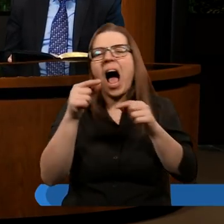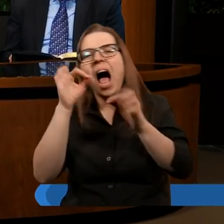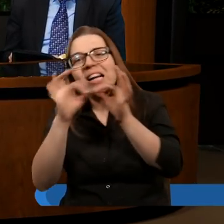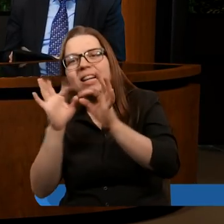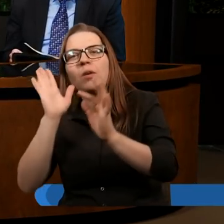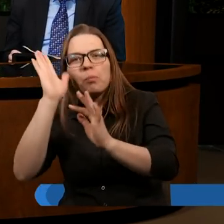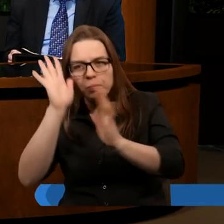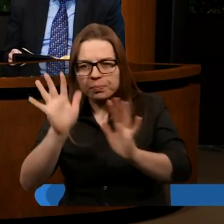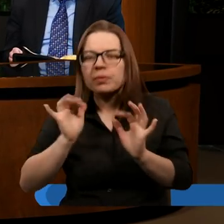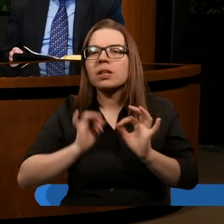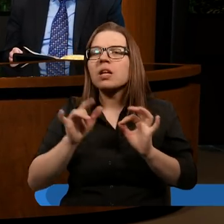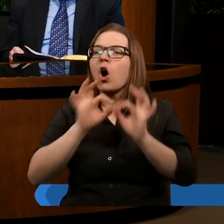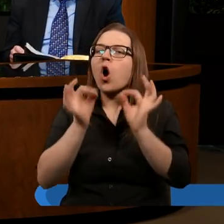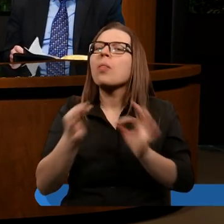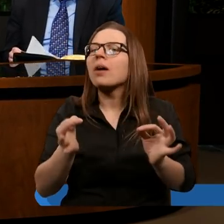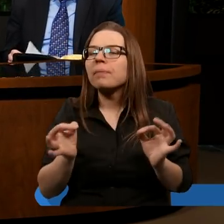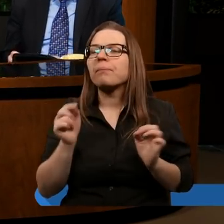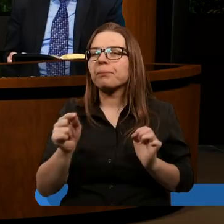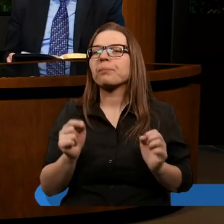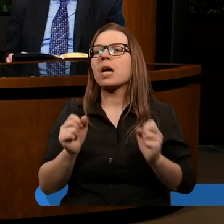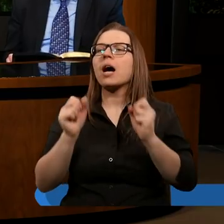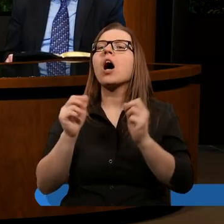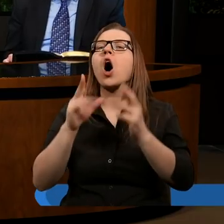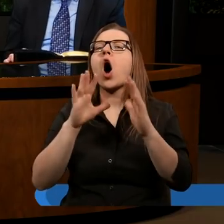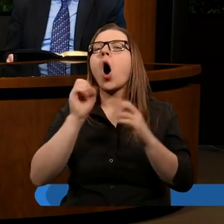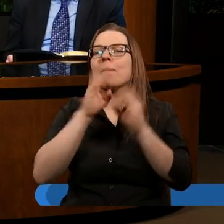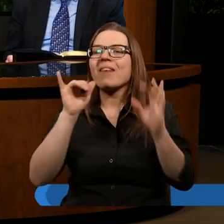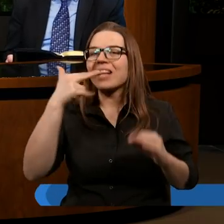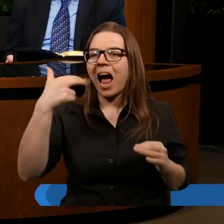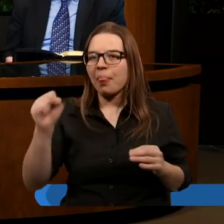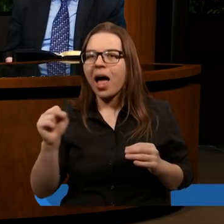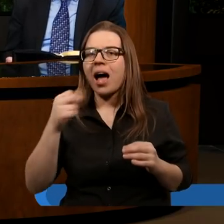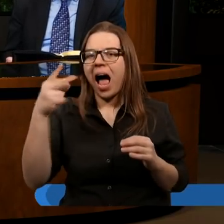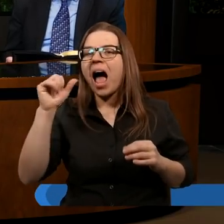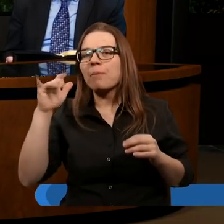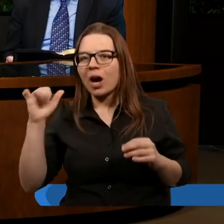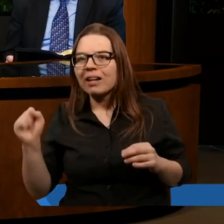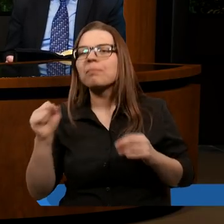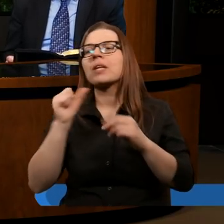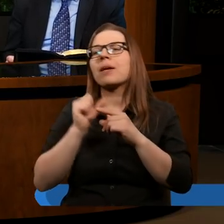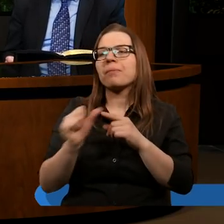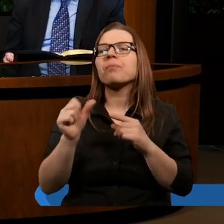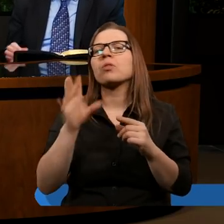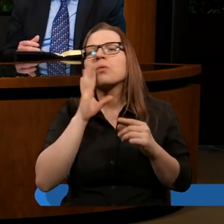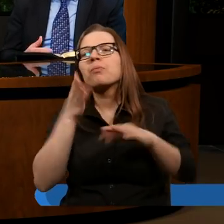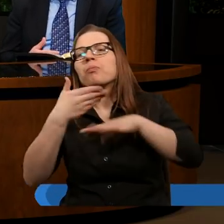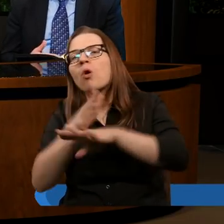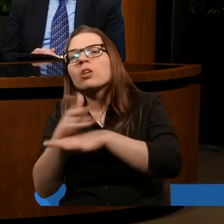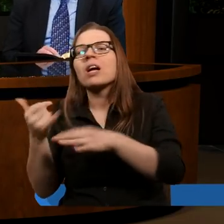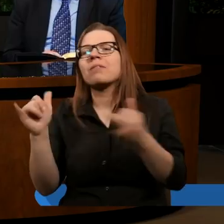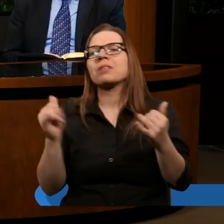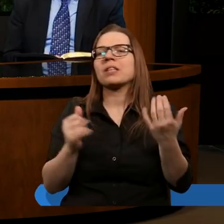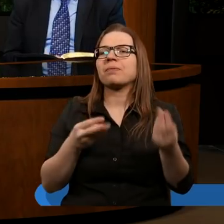poszczególne symbole, na pewno w Księdze Objawienia jeździec i koń związany jest z wojną, z jakąś pożogą,